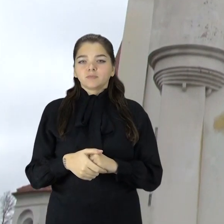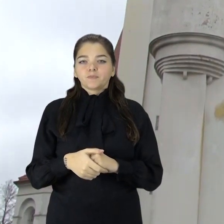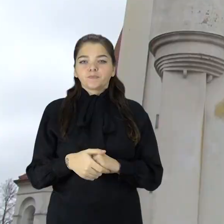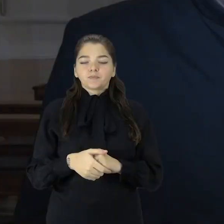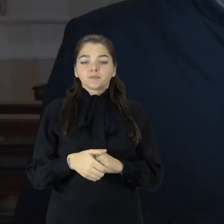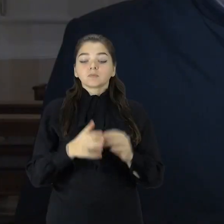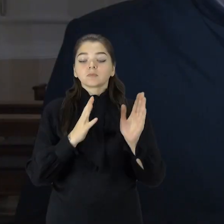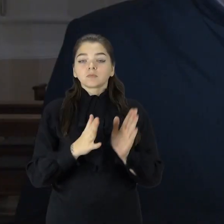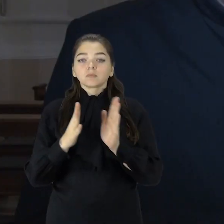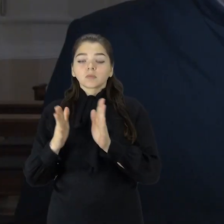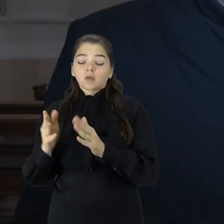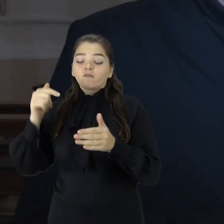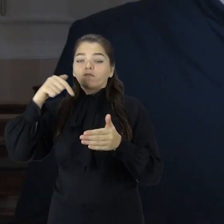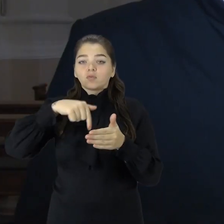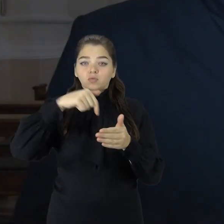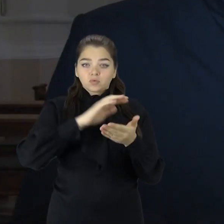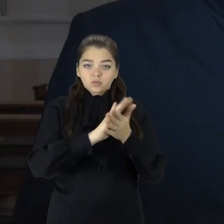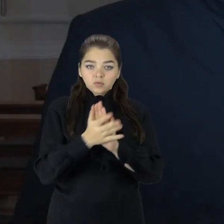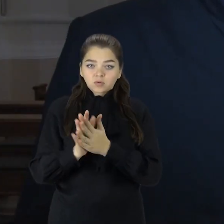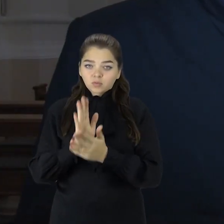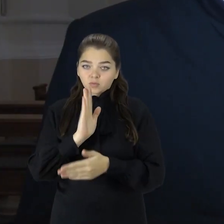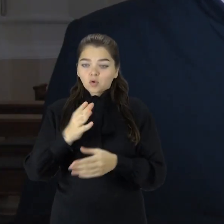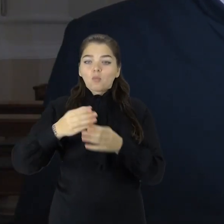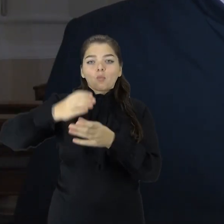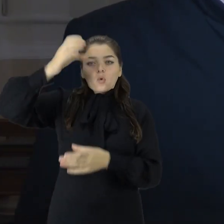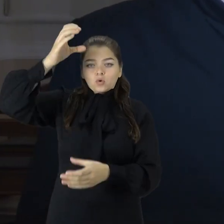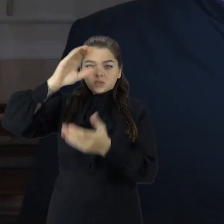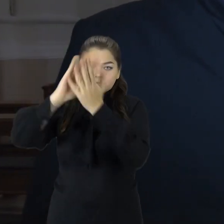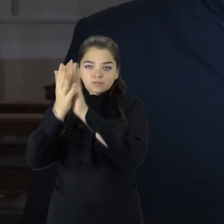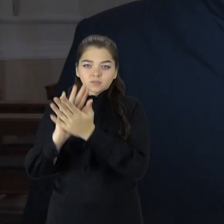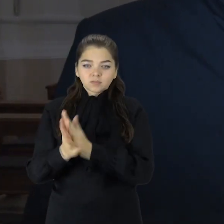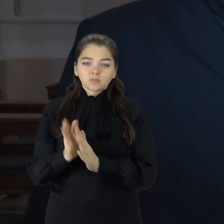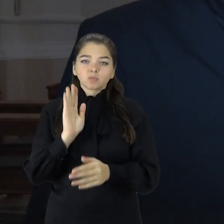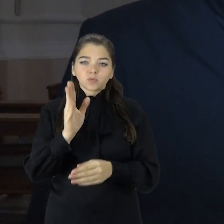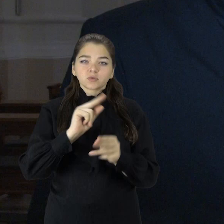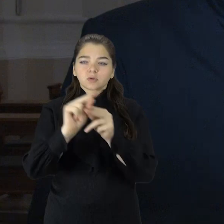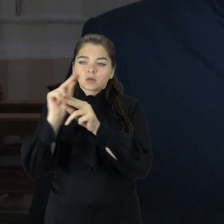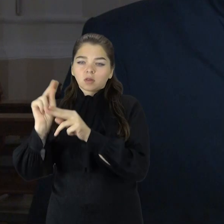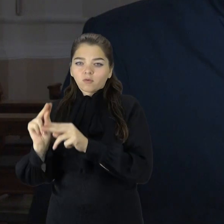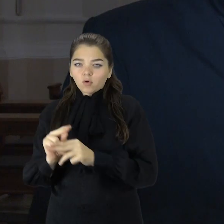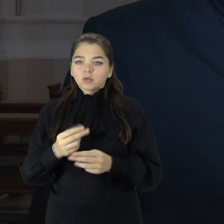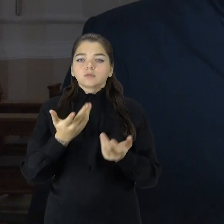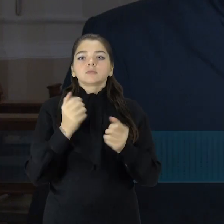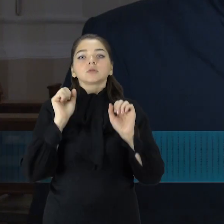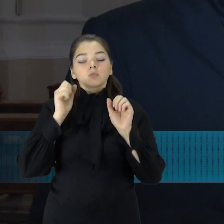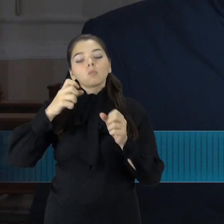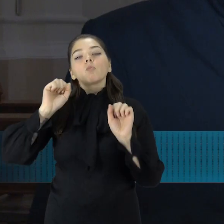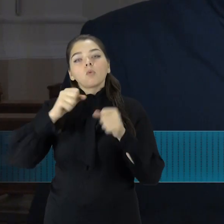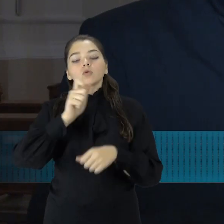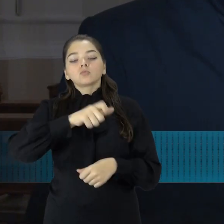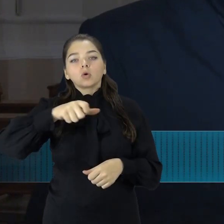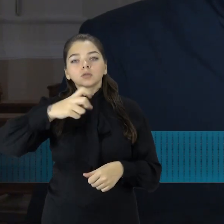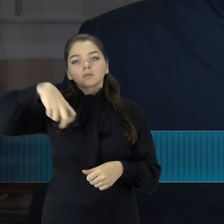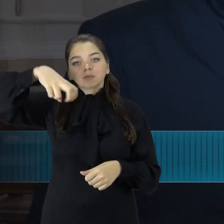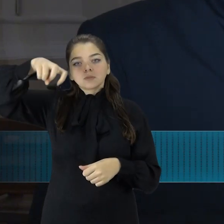tvarka prasidės turbūt vidiniai darbai, truputį ruošiamės bokštą, tvarkyti, priminėti žmonės, kad galėtų užlipti. Nes